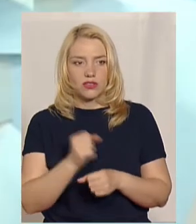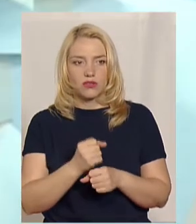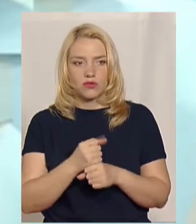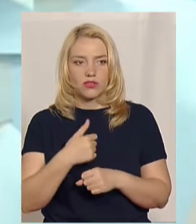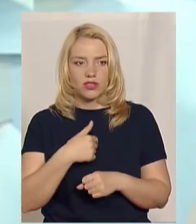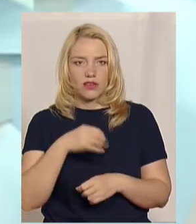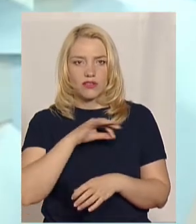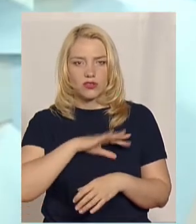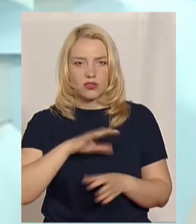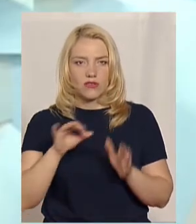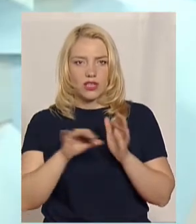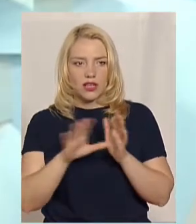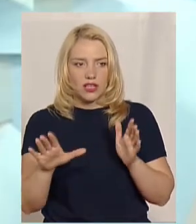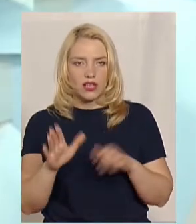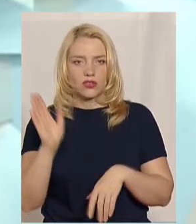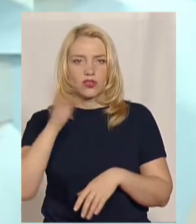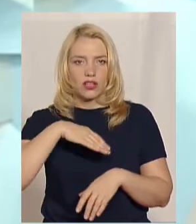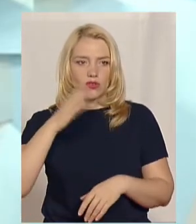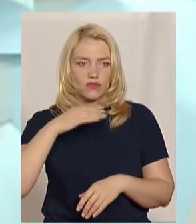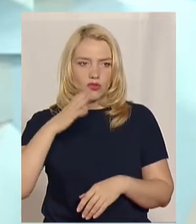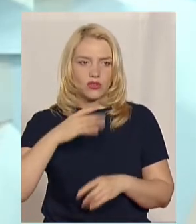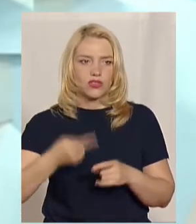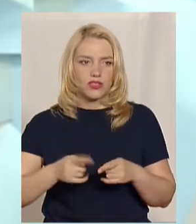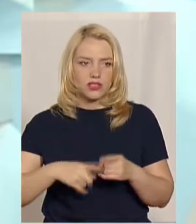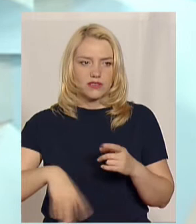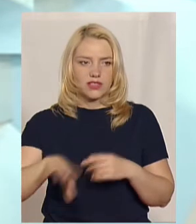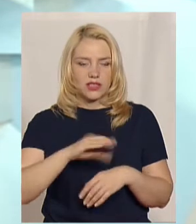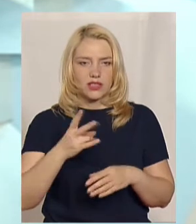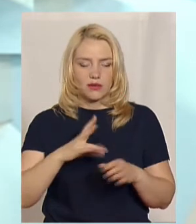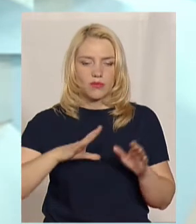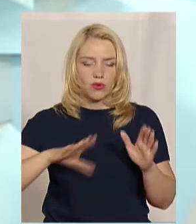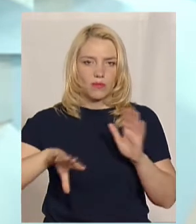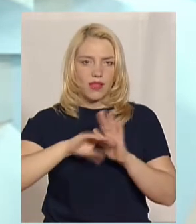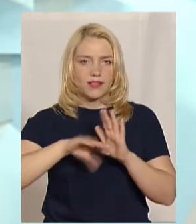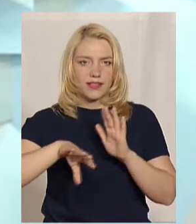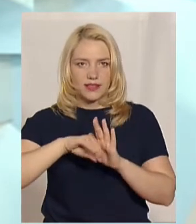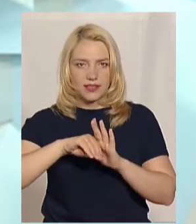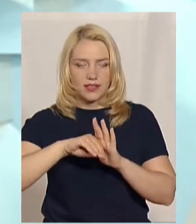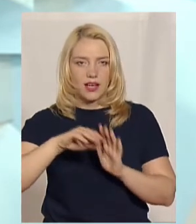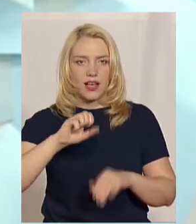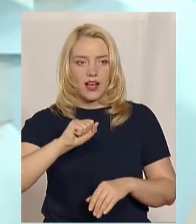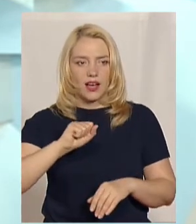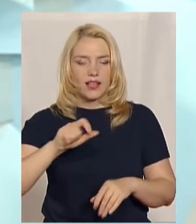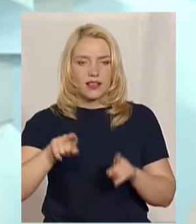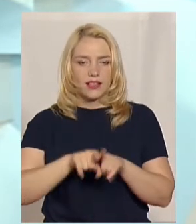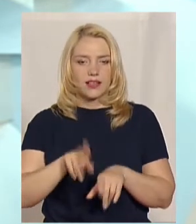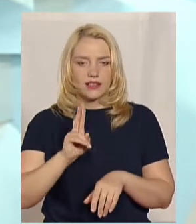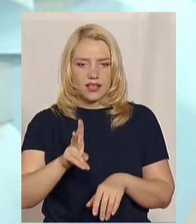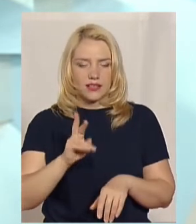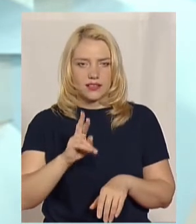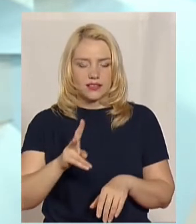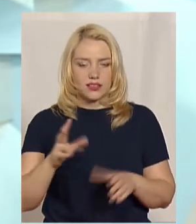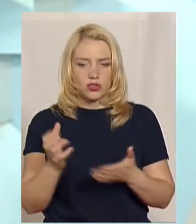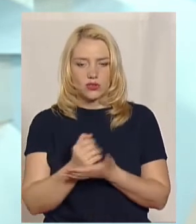я використовувала електроенергію і воду, і це все треба було платити. А так як доходу